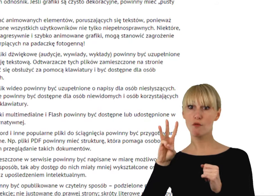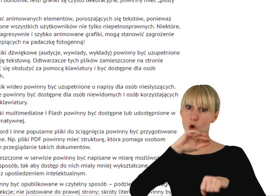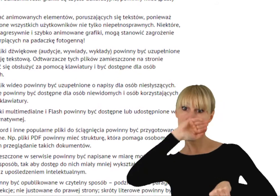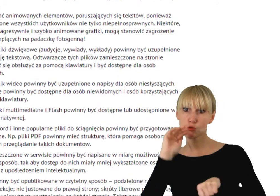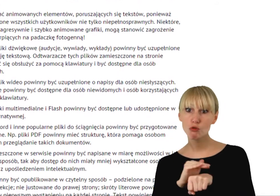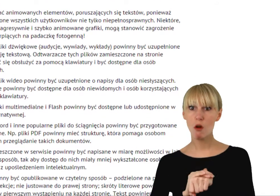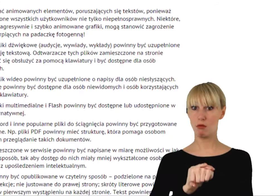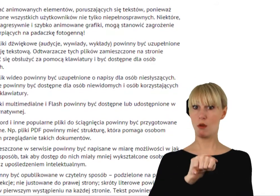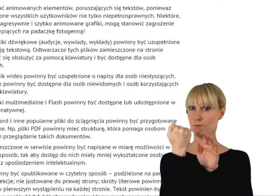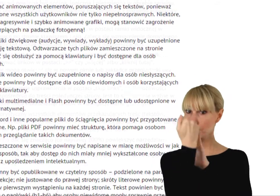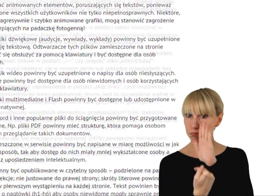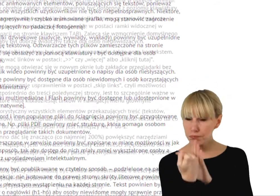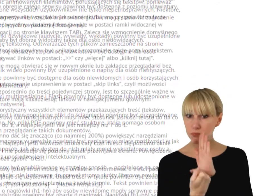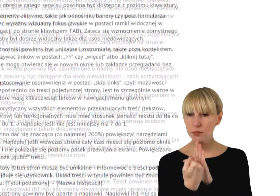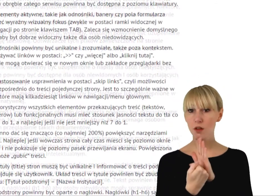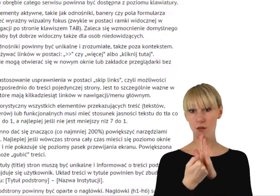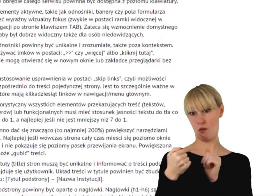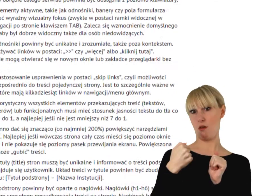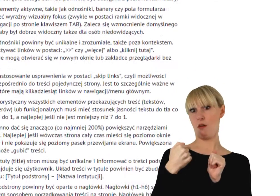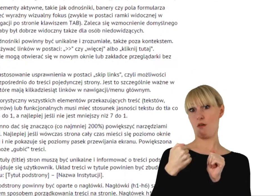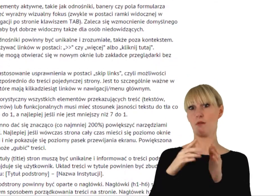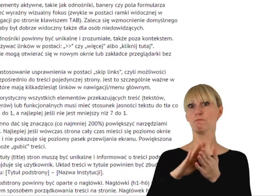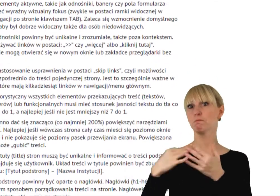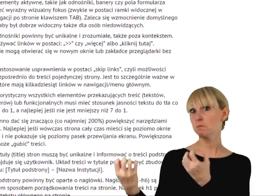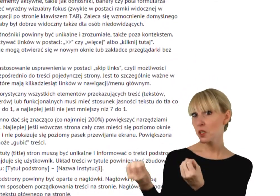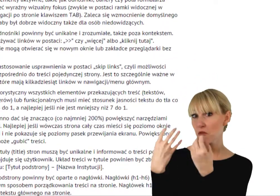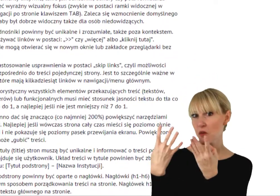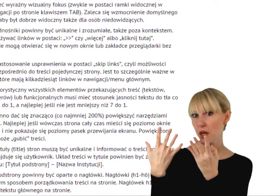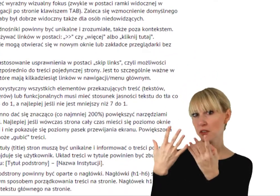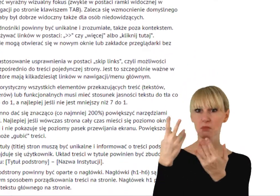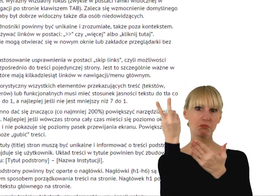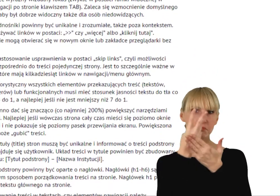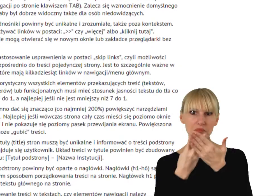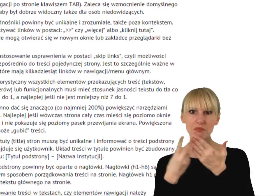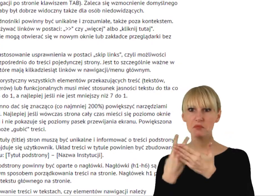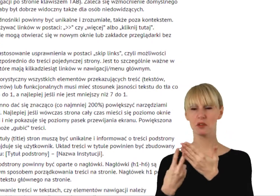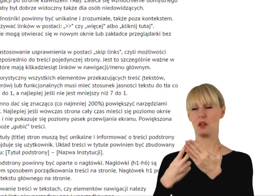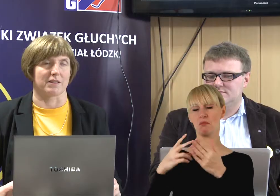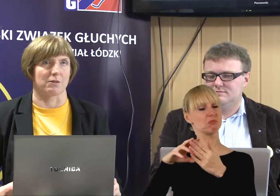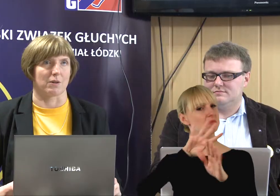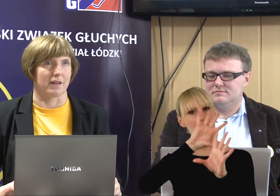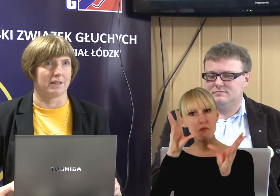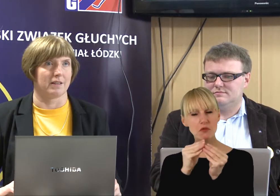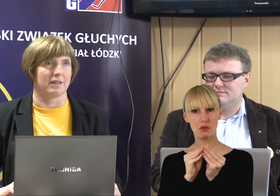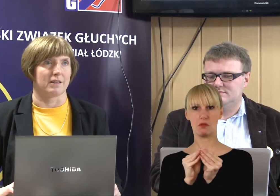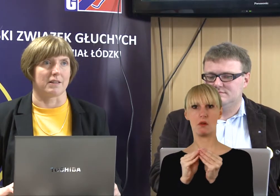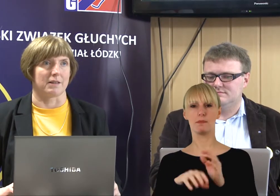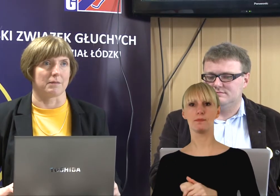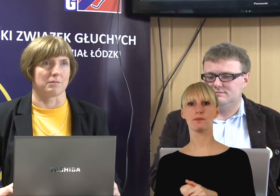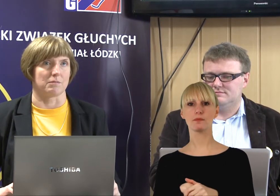Jeżeli strona jest stworzona zgodnie z tymi standardami, to jestem w stanie przeczytać wszystkie informacje, które